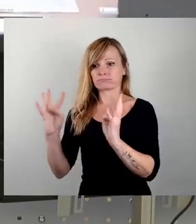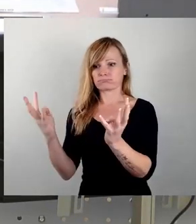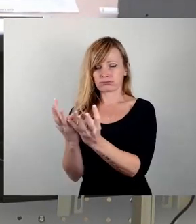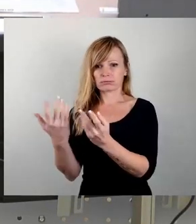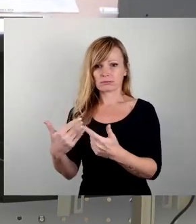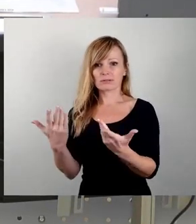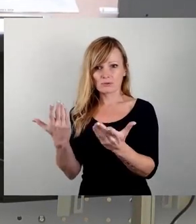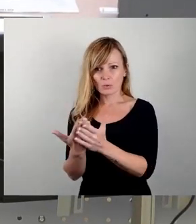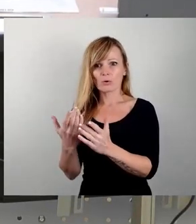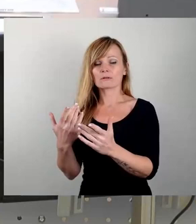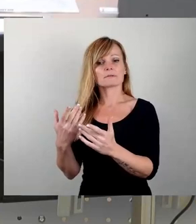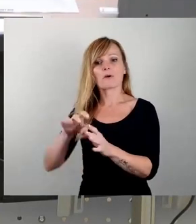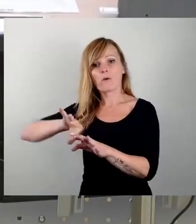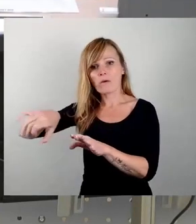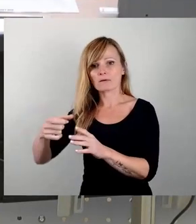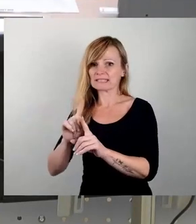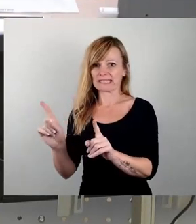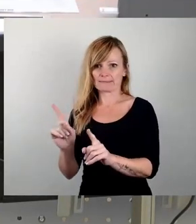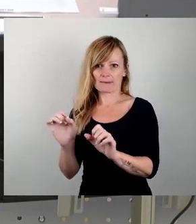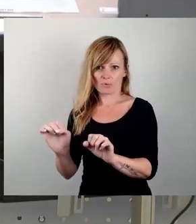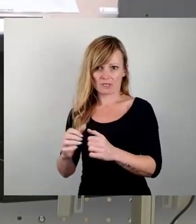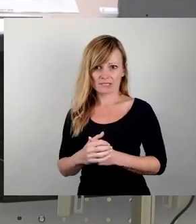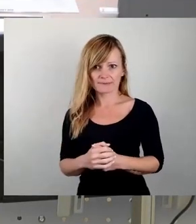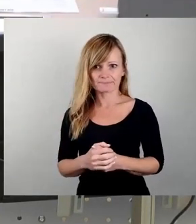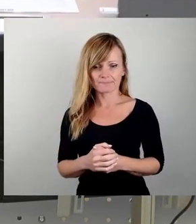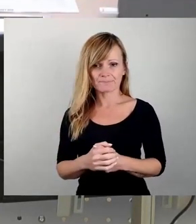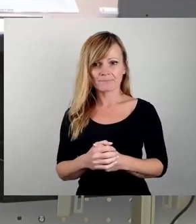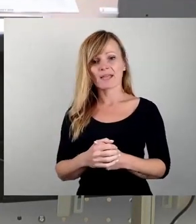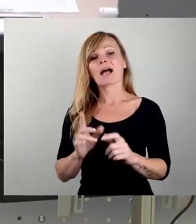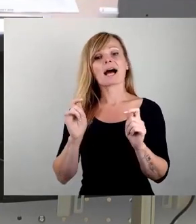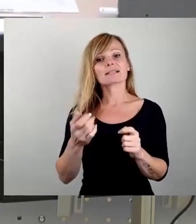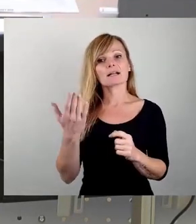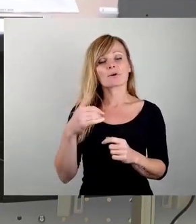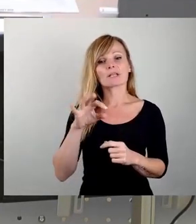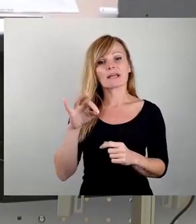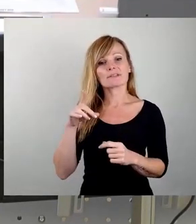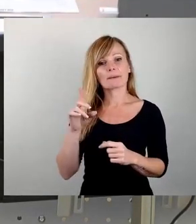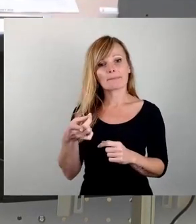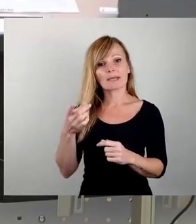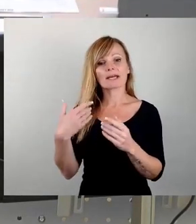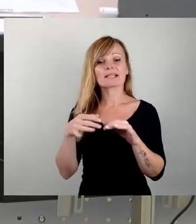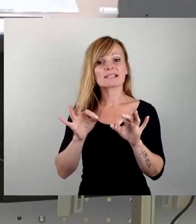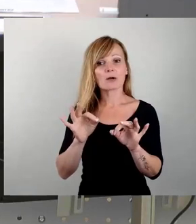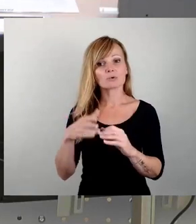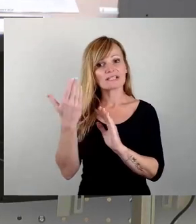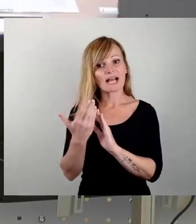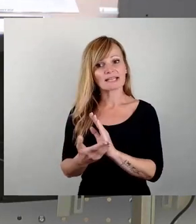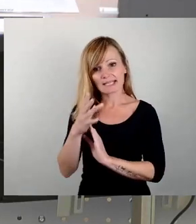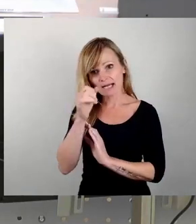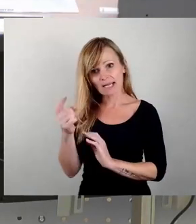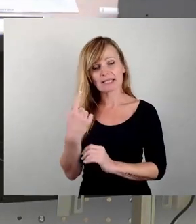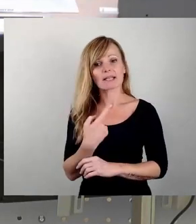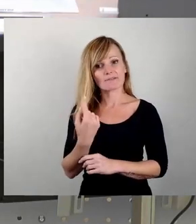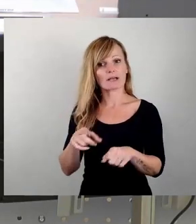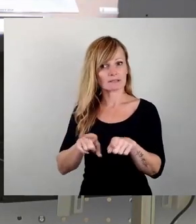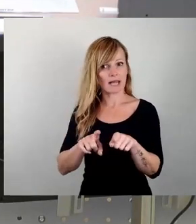entgegenzuwirken. Im Antrag der FDP ist damit ein sehr gutes Anliegen zu erkennen, das wir natürlich teilen, aber